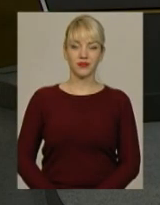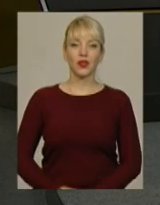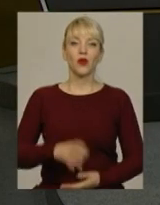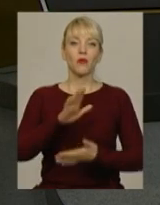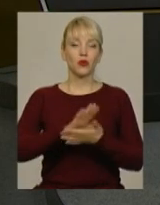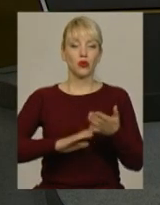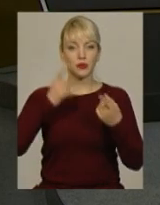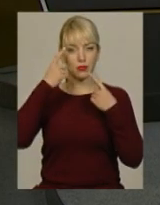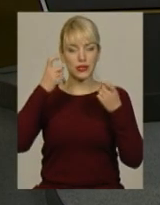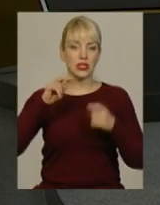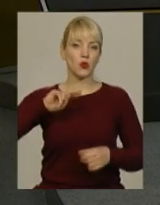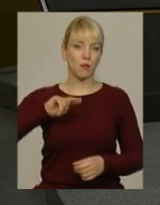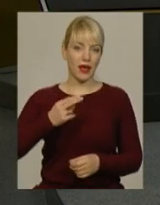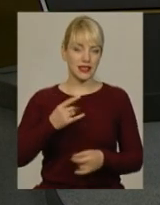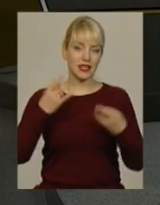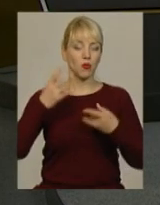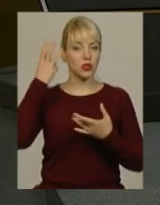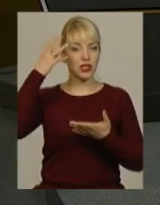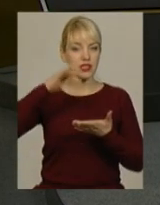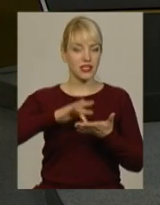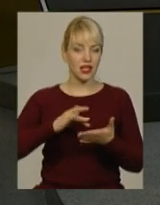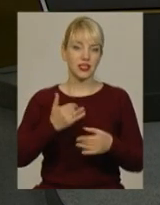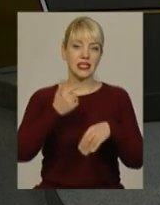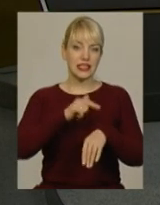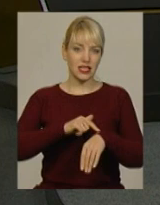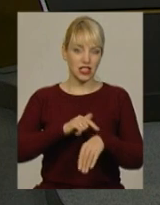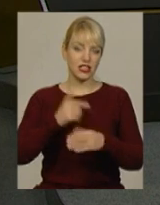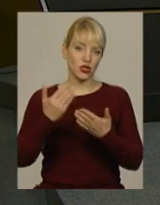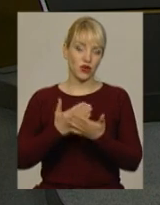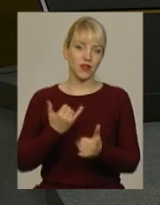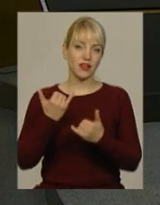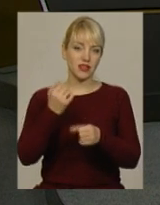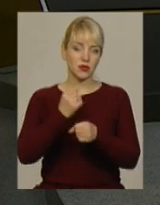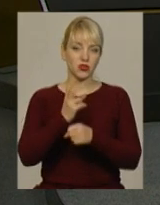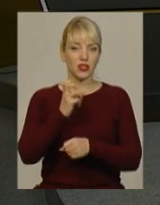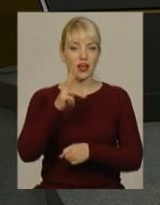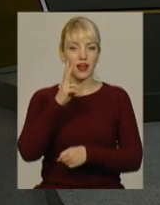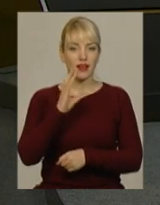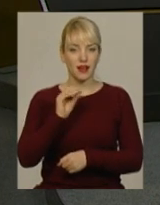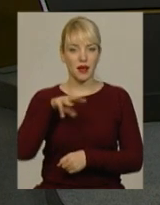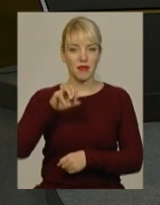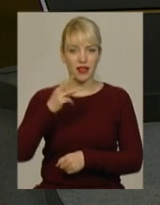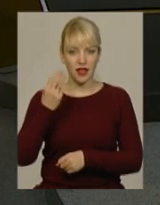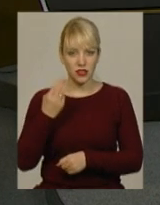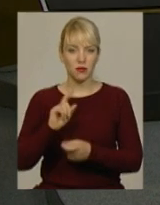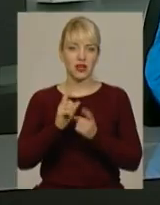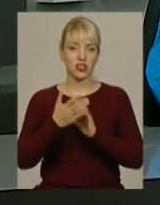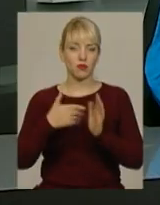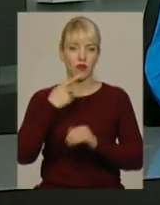Продовжуємо інформаційну п'ятницю на каналі Поділля Центр. На часі новини у студії Олена Кем'яняш і Оксана Фіновська. Вітаємо!